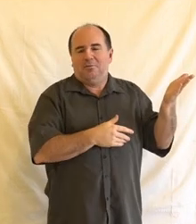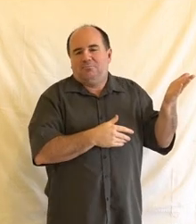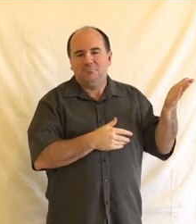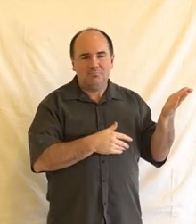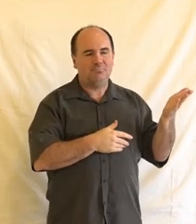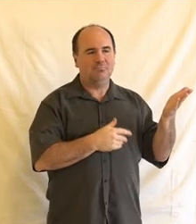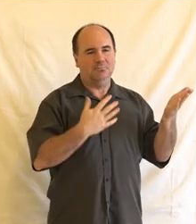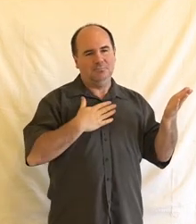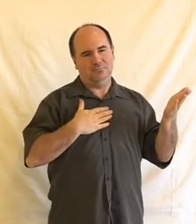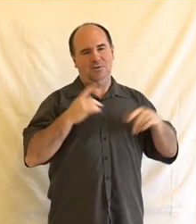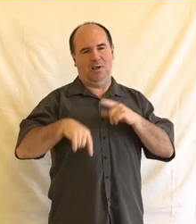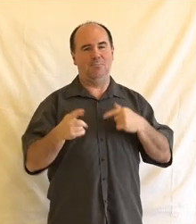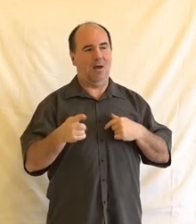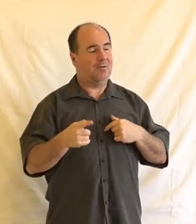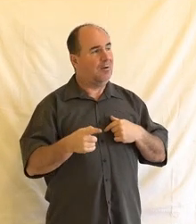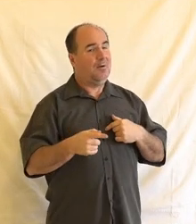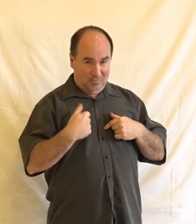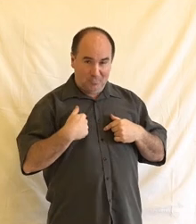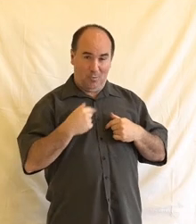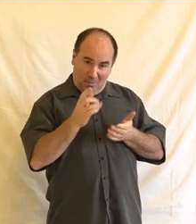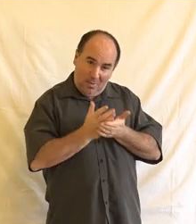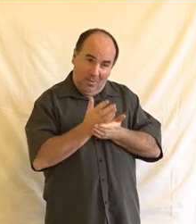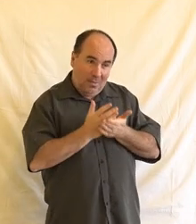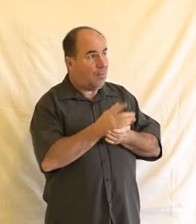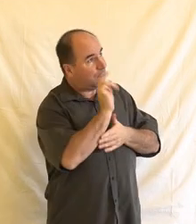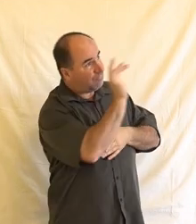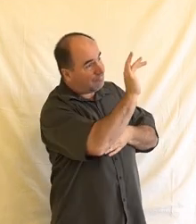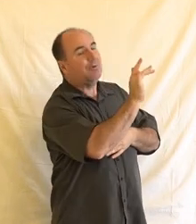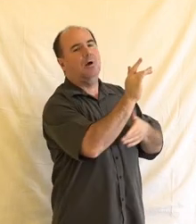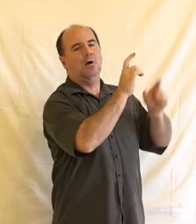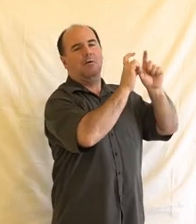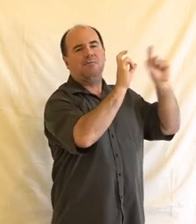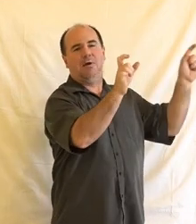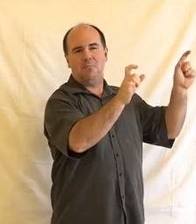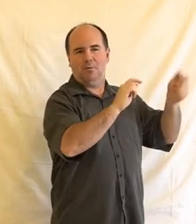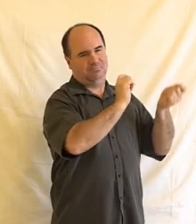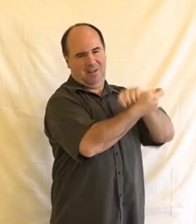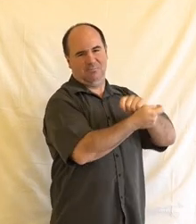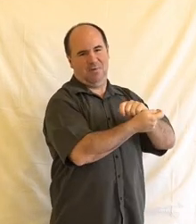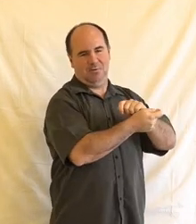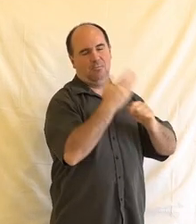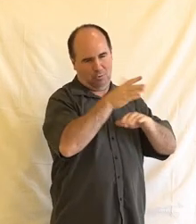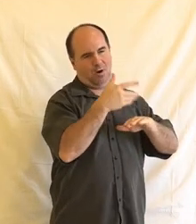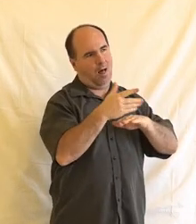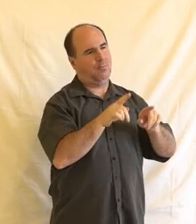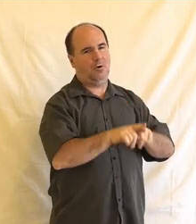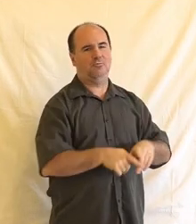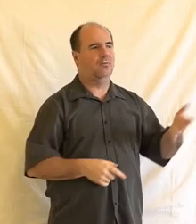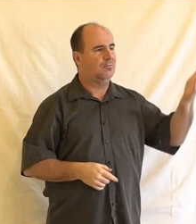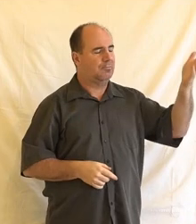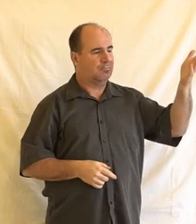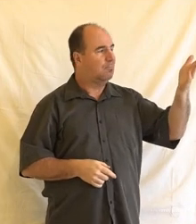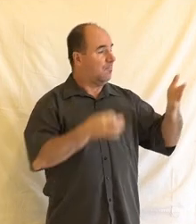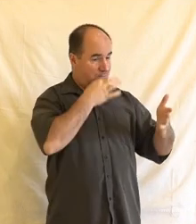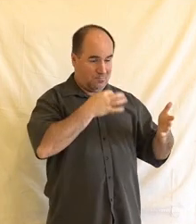lidském kontaktu, tak ta firma se chová naprosto logicky. Ale nemyslím si, že zrovna tady v tom, jako pokud teda nedochází